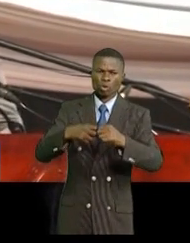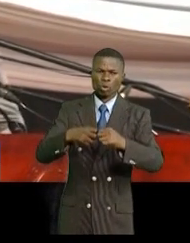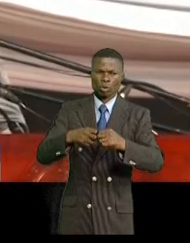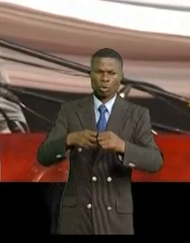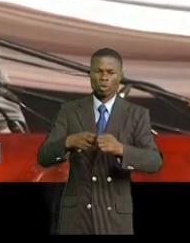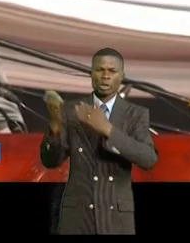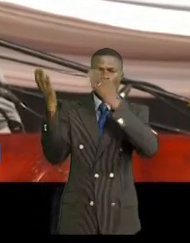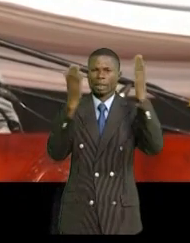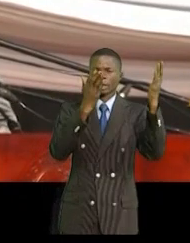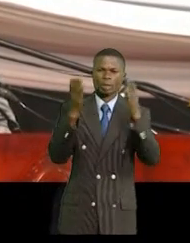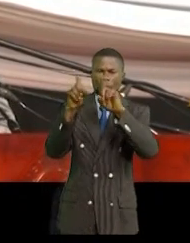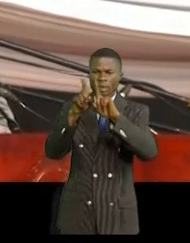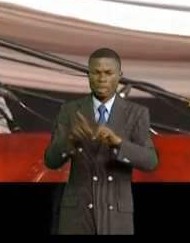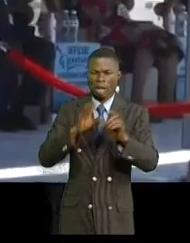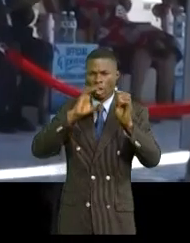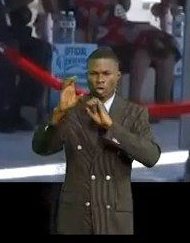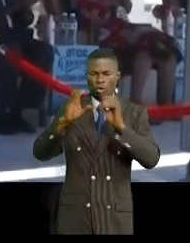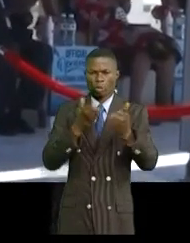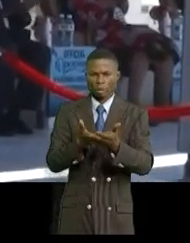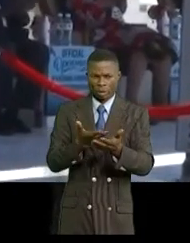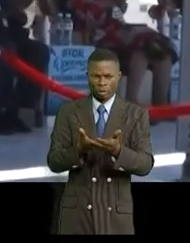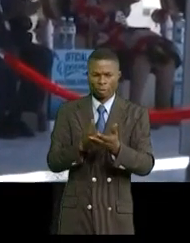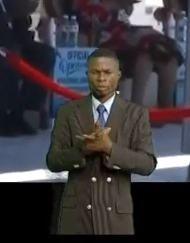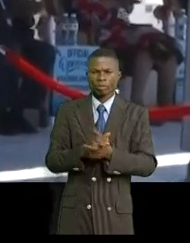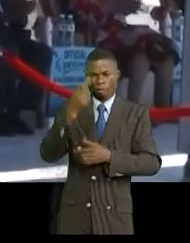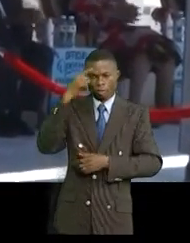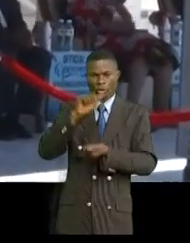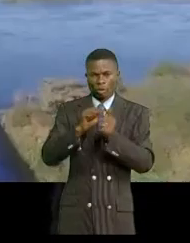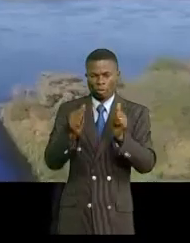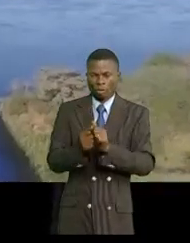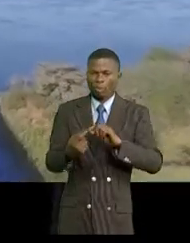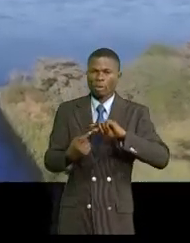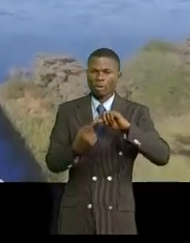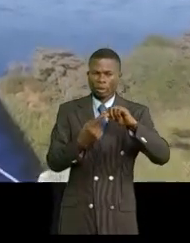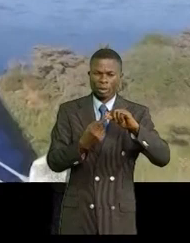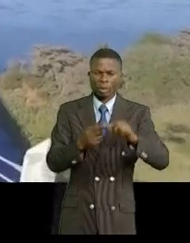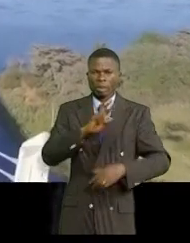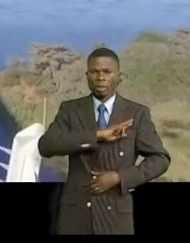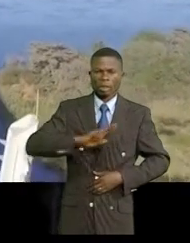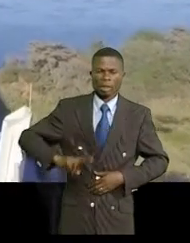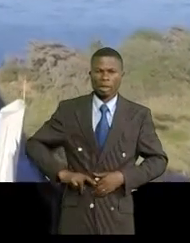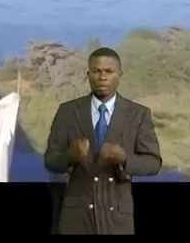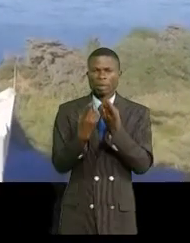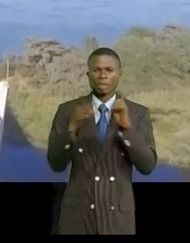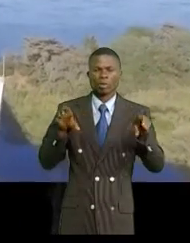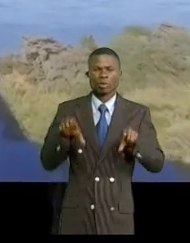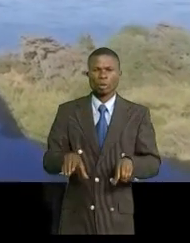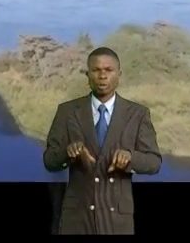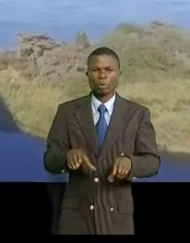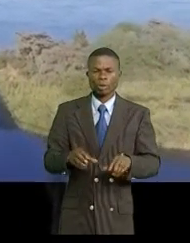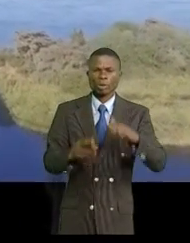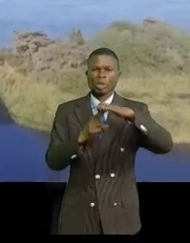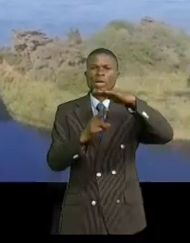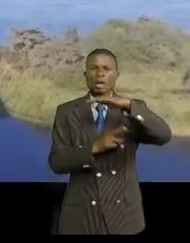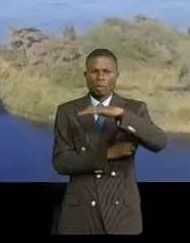du transport et des télécommunications. En ce qui concerne particulièrement la République démocratique du Congo, les ponts